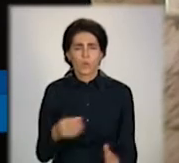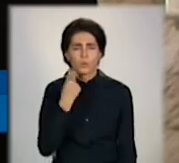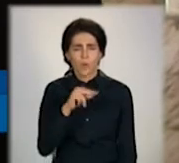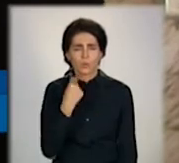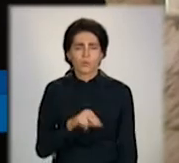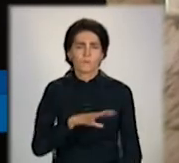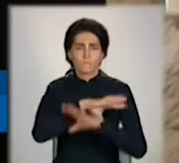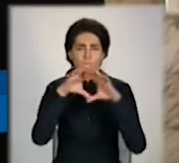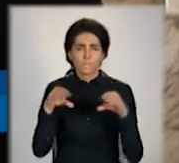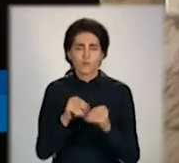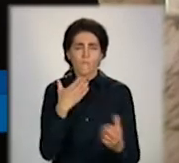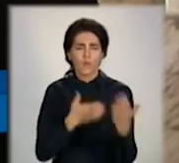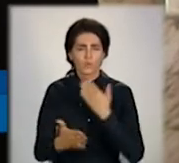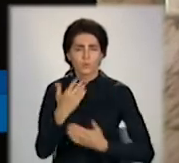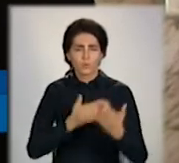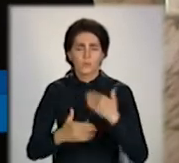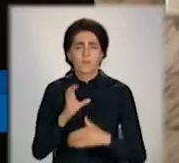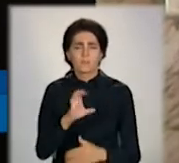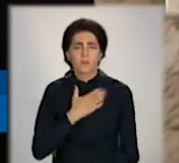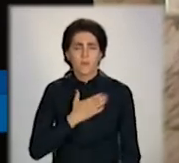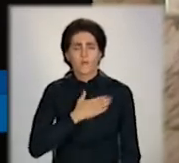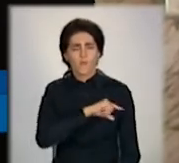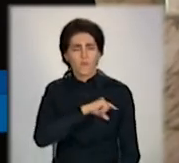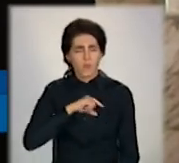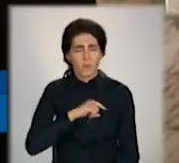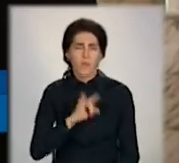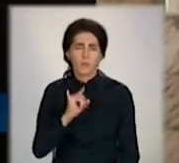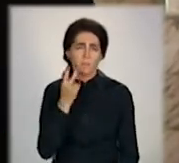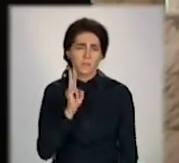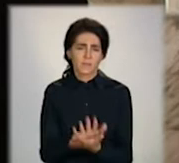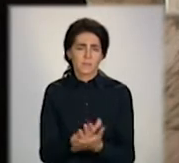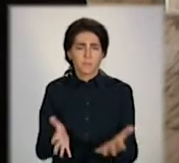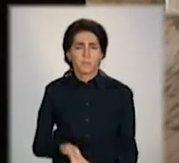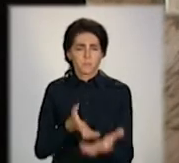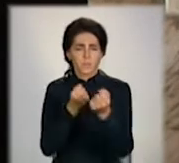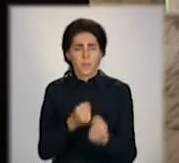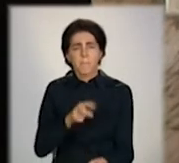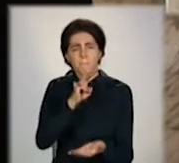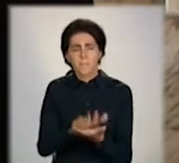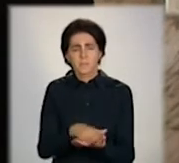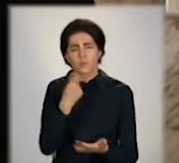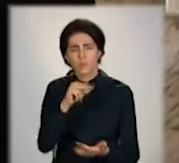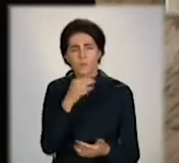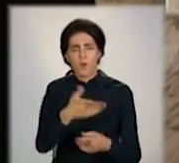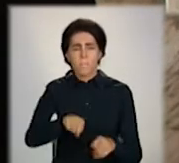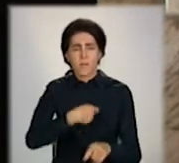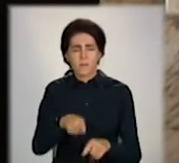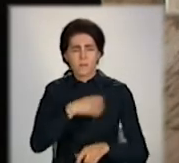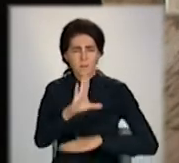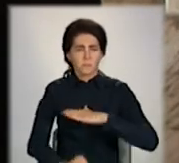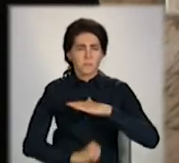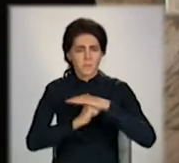влучшити наше взагалі з ветеранами і постійно їх підтримувати, постійно влучшати їх матеріальну базу,